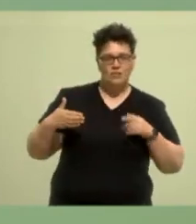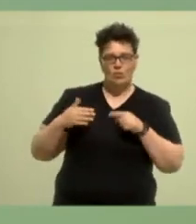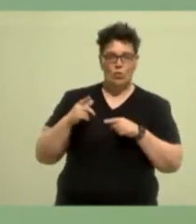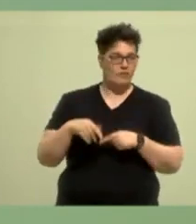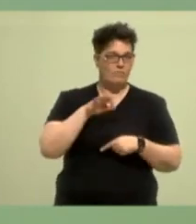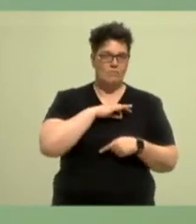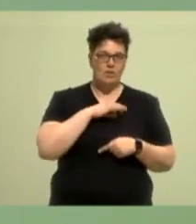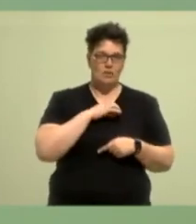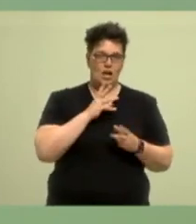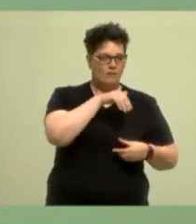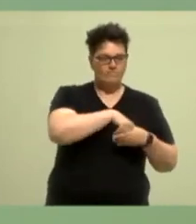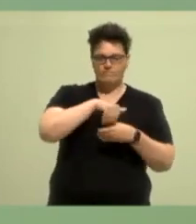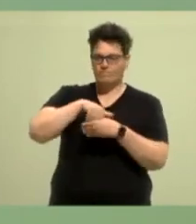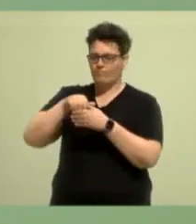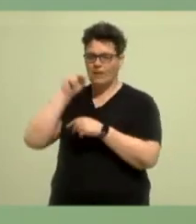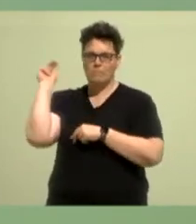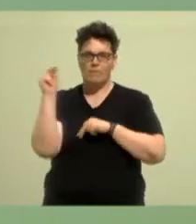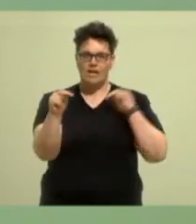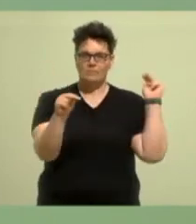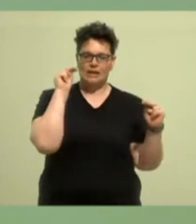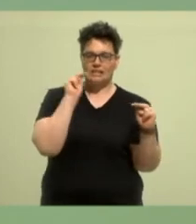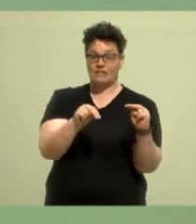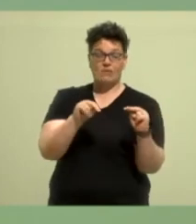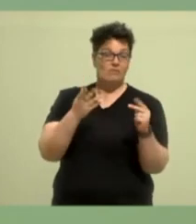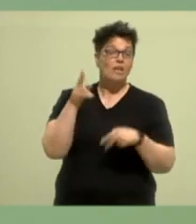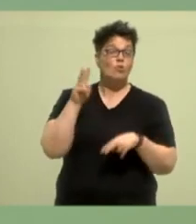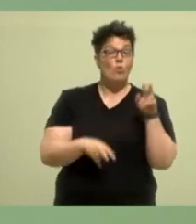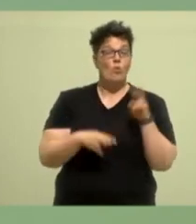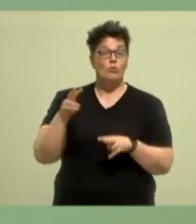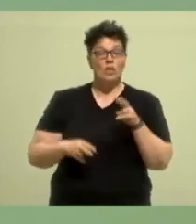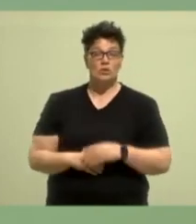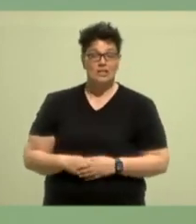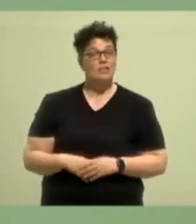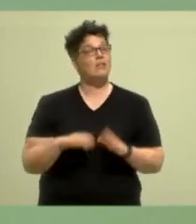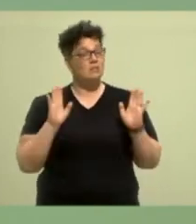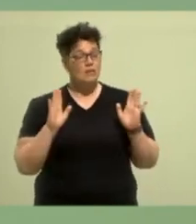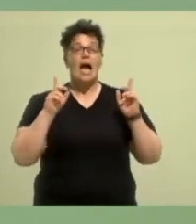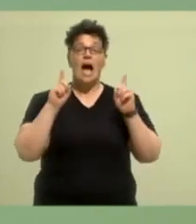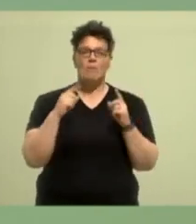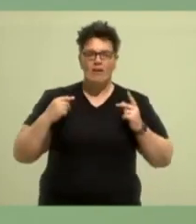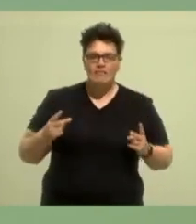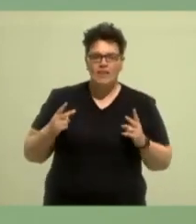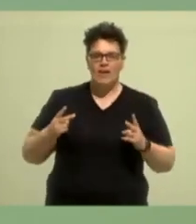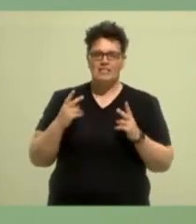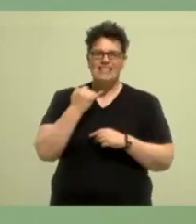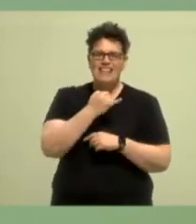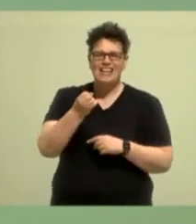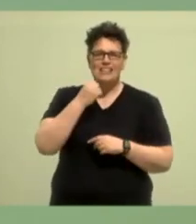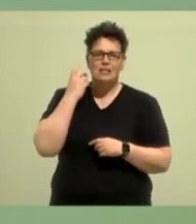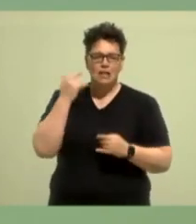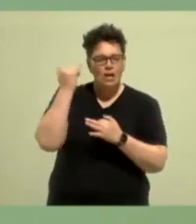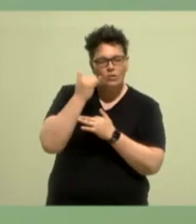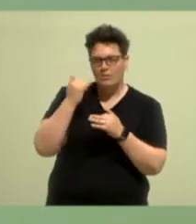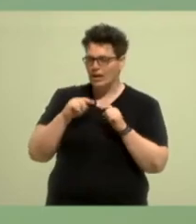unterschiedliche Perspektiven vielleicht auf die Dinge haben. Dass es aber darum geht, jeden Tag daran zu arbeiten, uns gegenseitig so